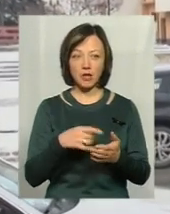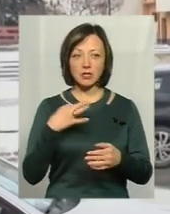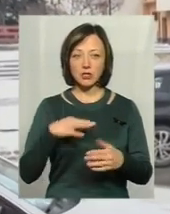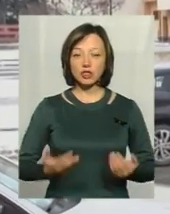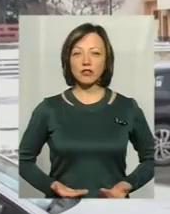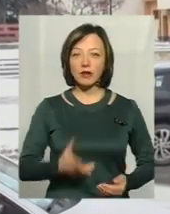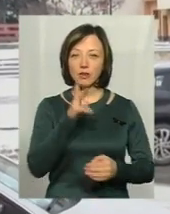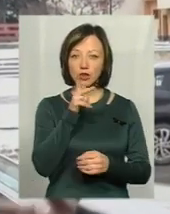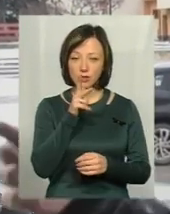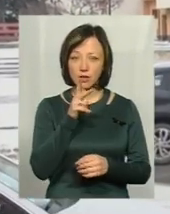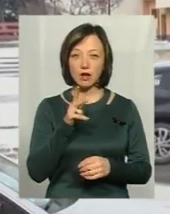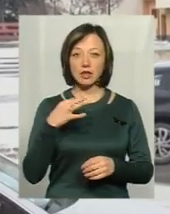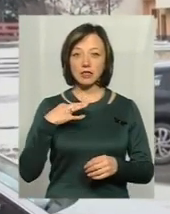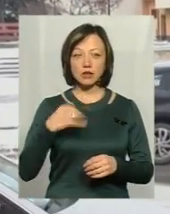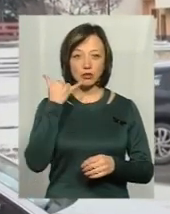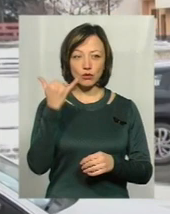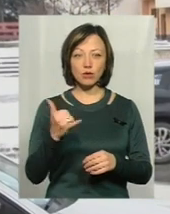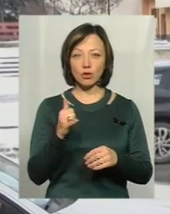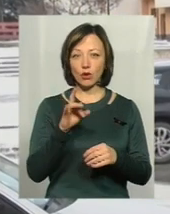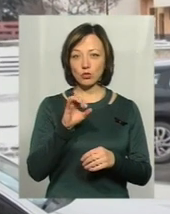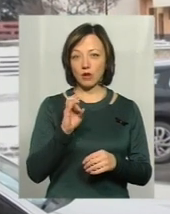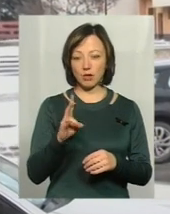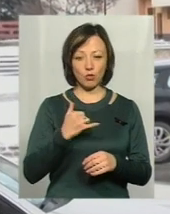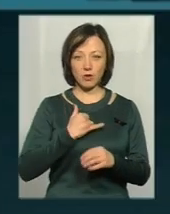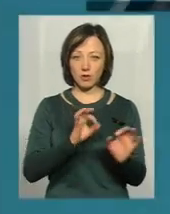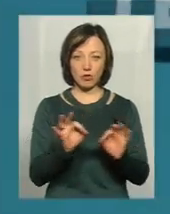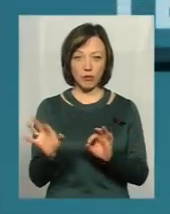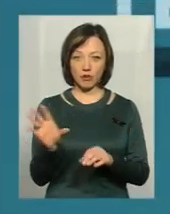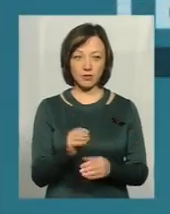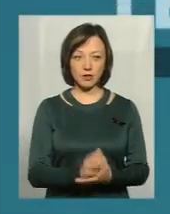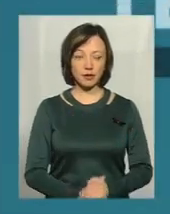її живе в Чернівцях. Вона дзвонить, Руслан, що там? Вона каже, ні, в мене все нормально.